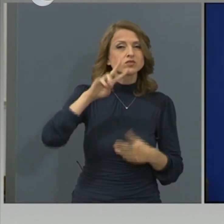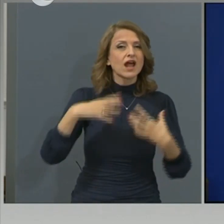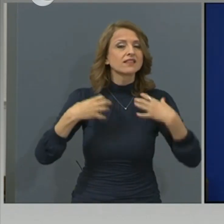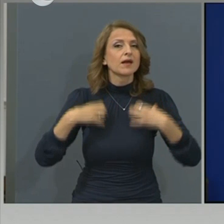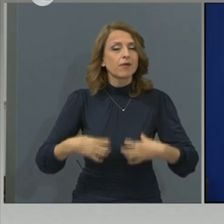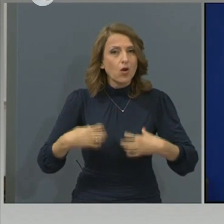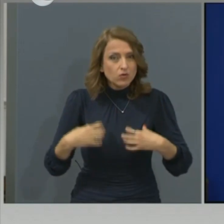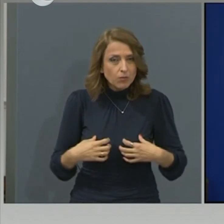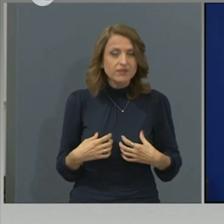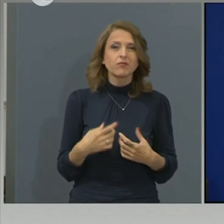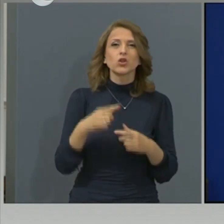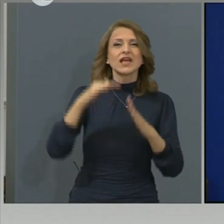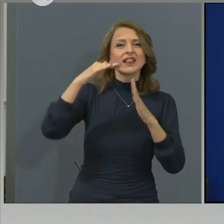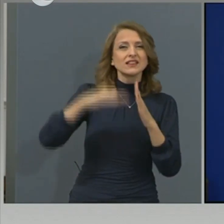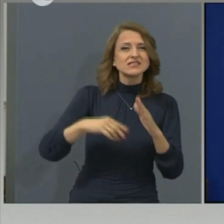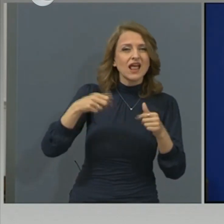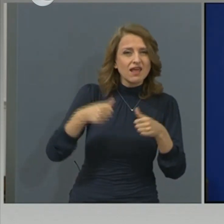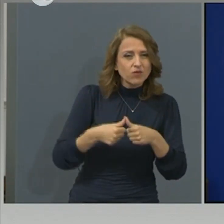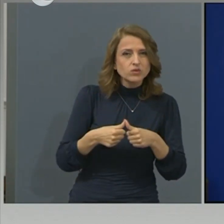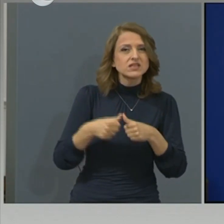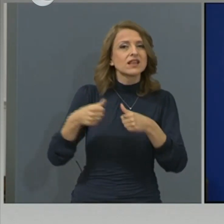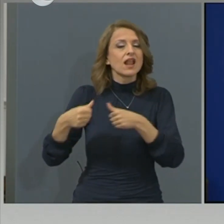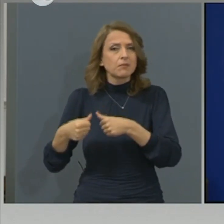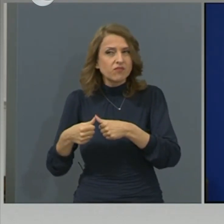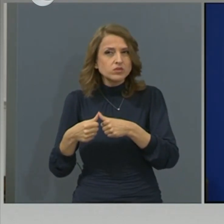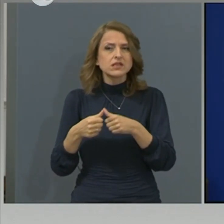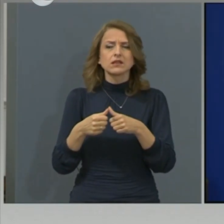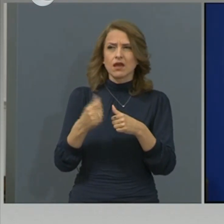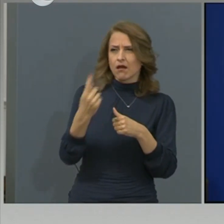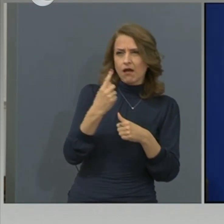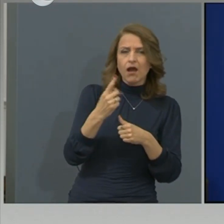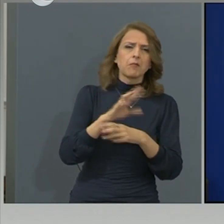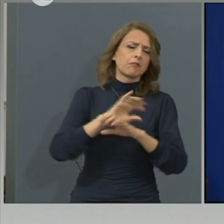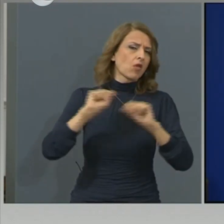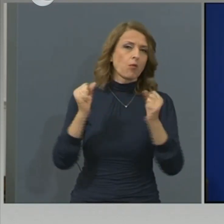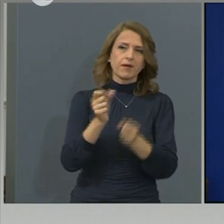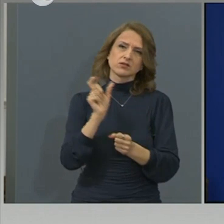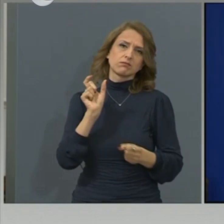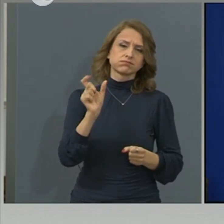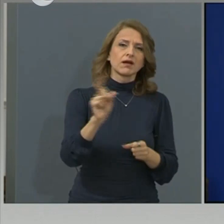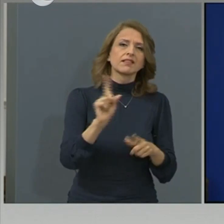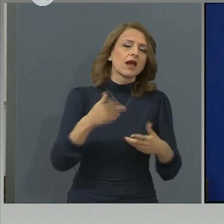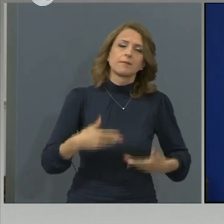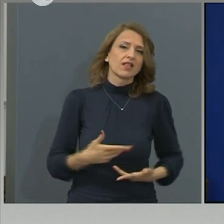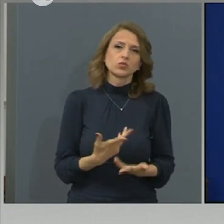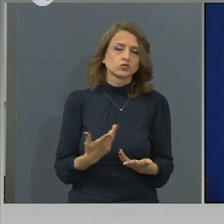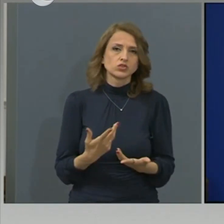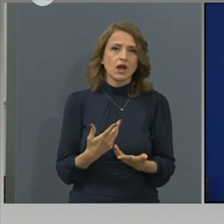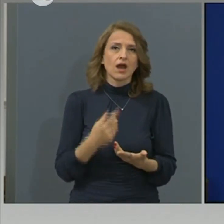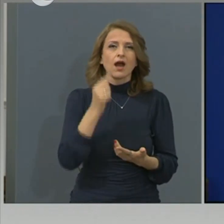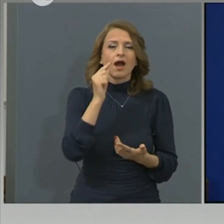висок ЛДХ и фиритин, ниски левкопени и лимфоцити, ние можем да поставим диагнозта още като видим болния, без да е нужно да се прави тампон с